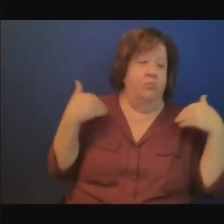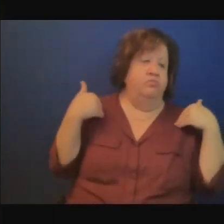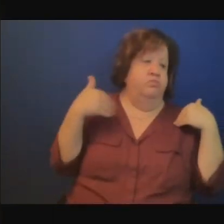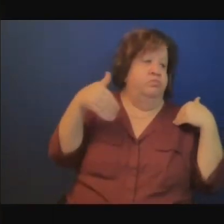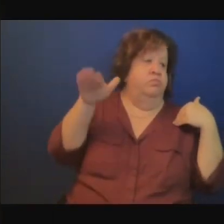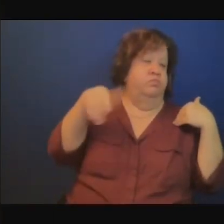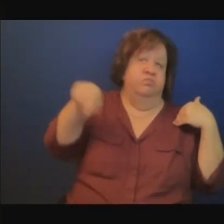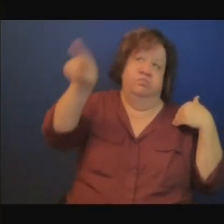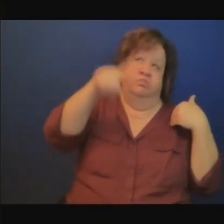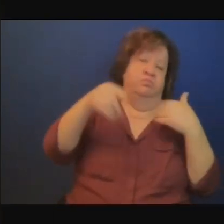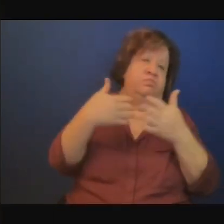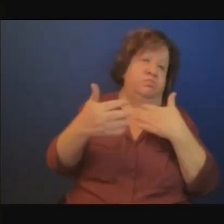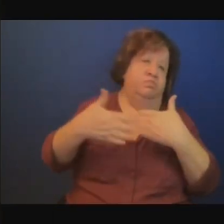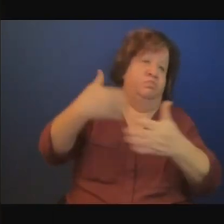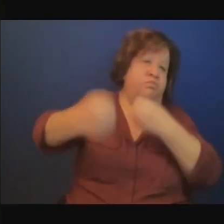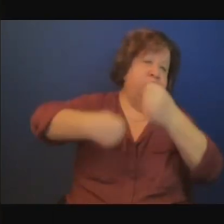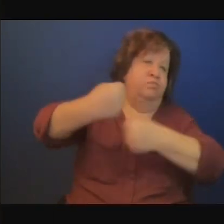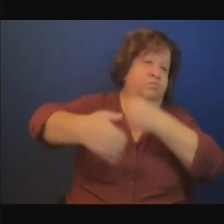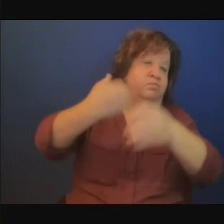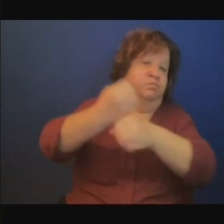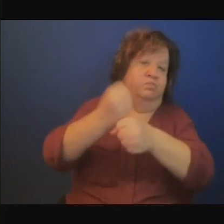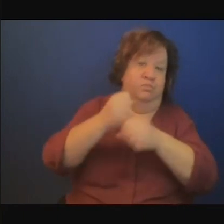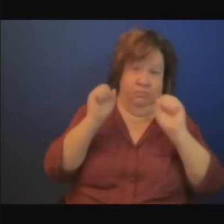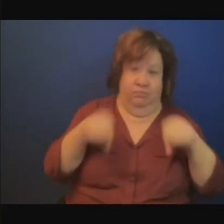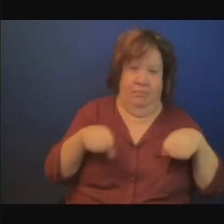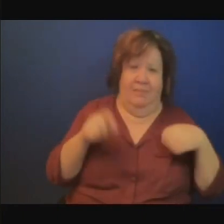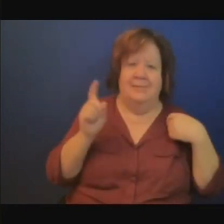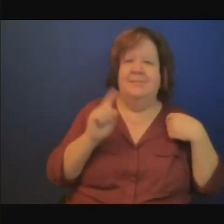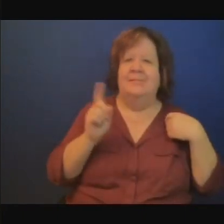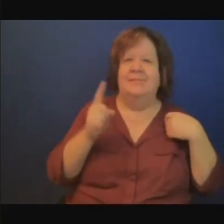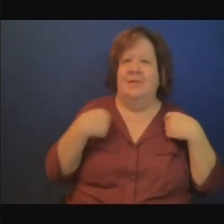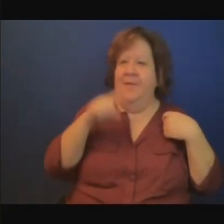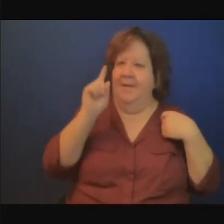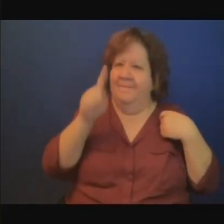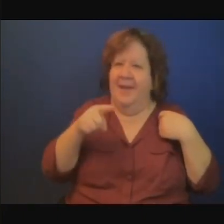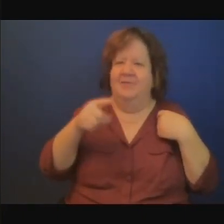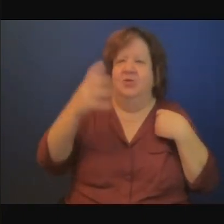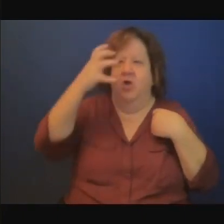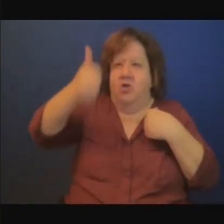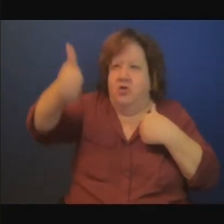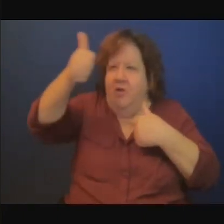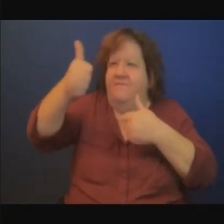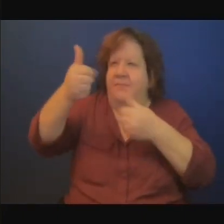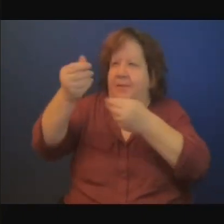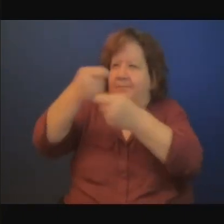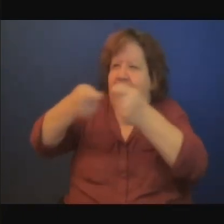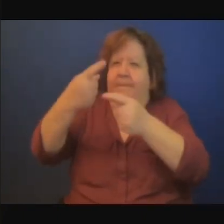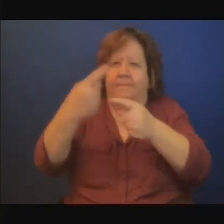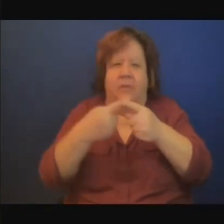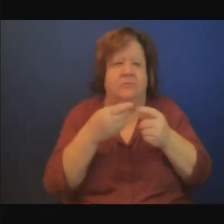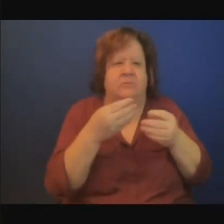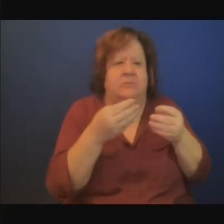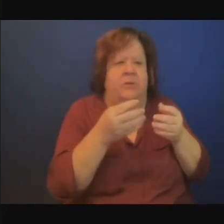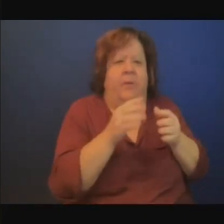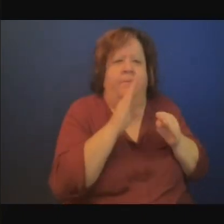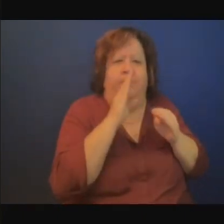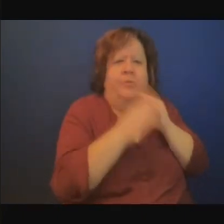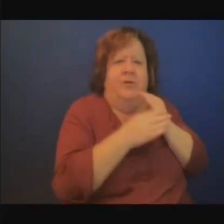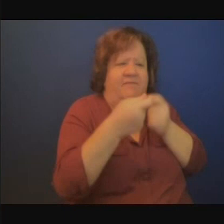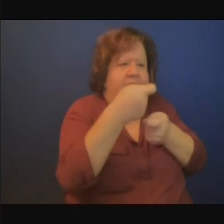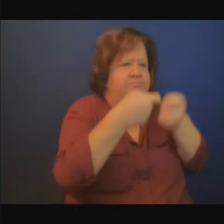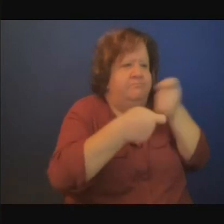Il faut de l'expertise technique, il faut de l'investissement privé, mais est-ce que